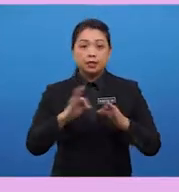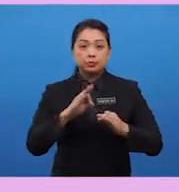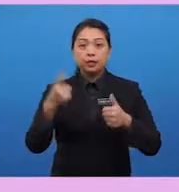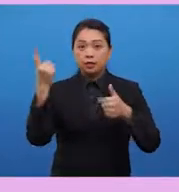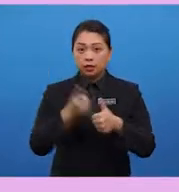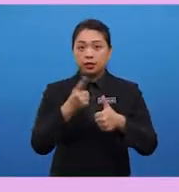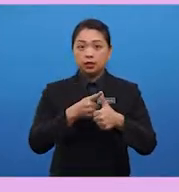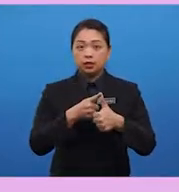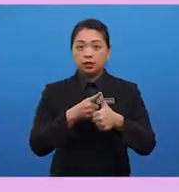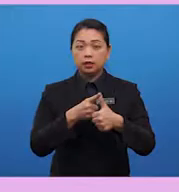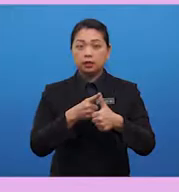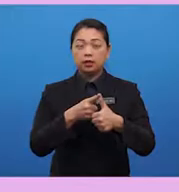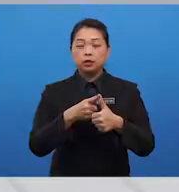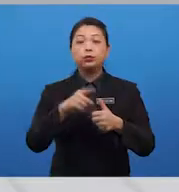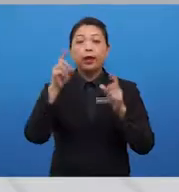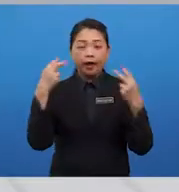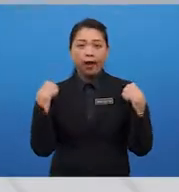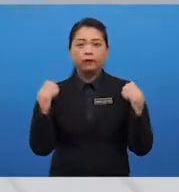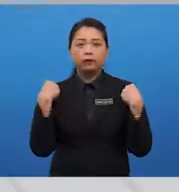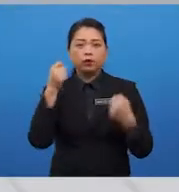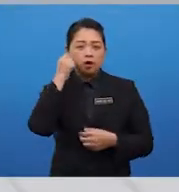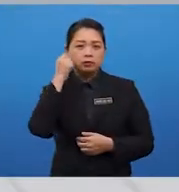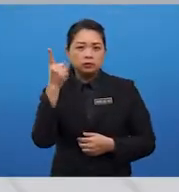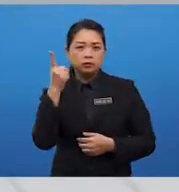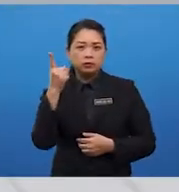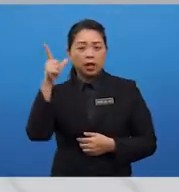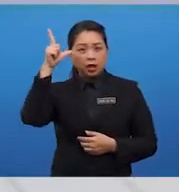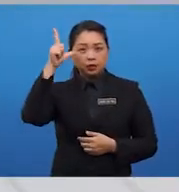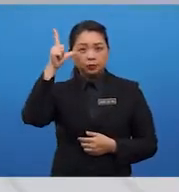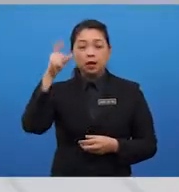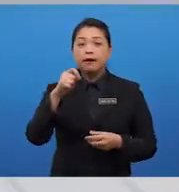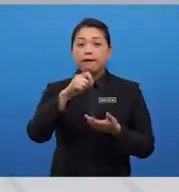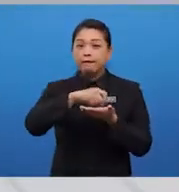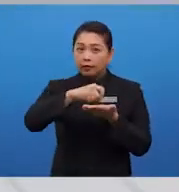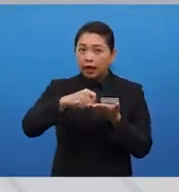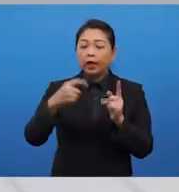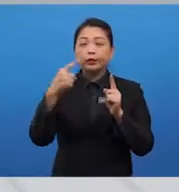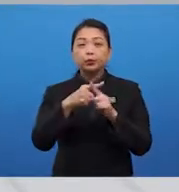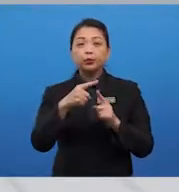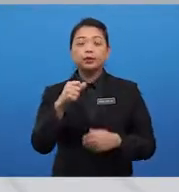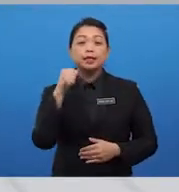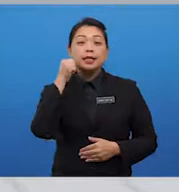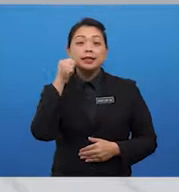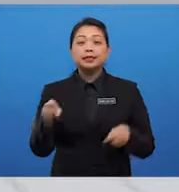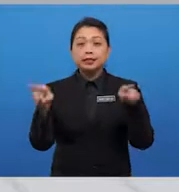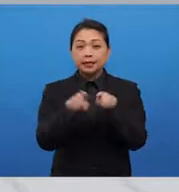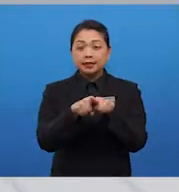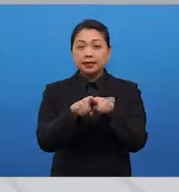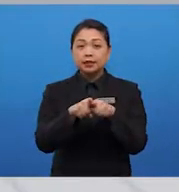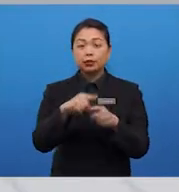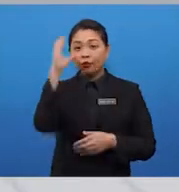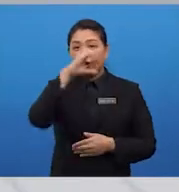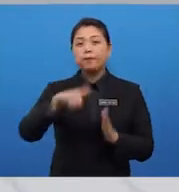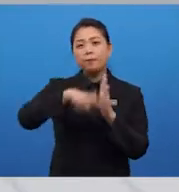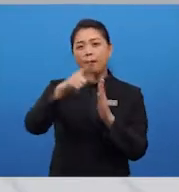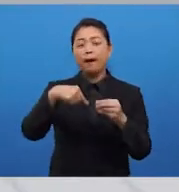understand that Lakshman wrote to his sister Shalini to find out more about her road